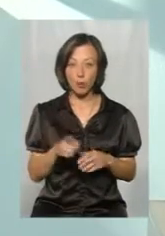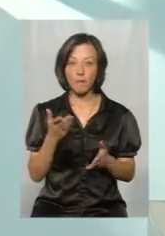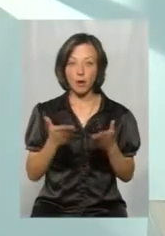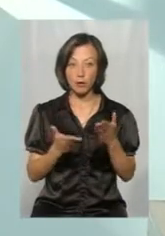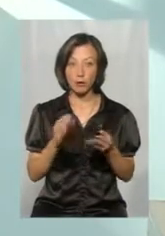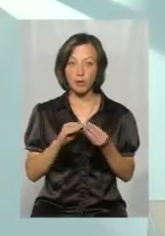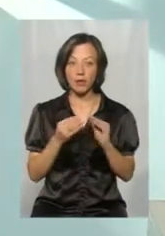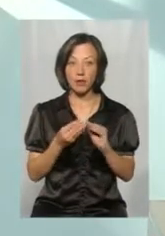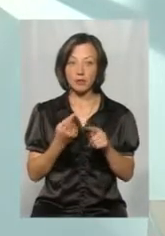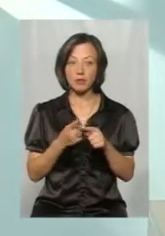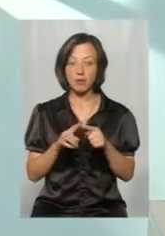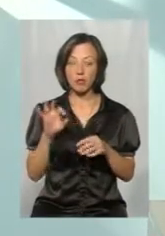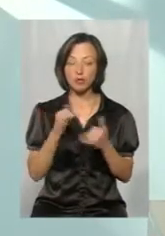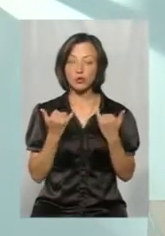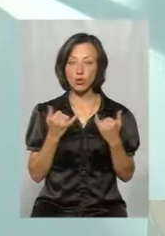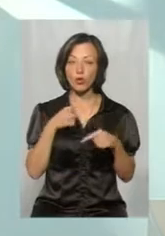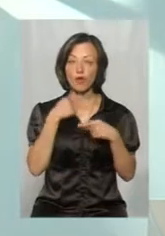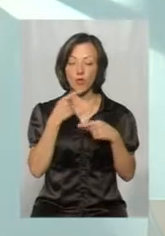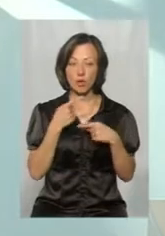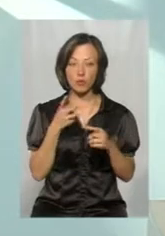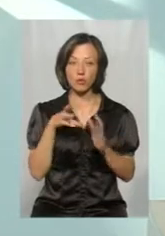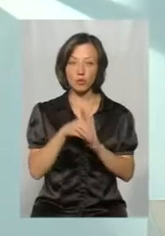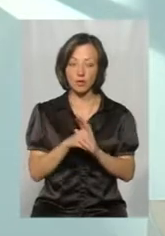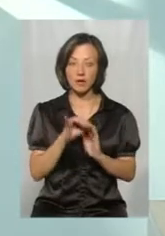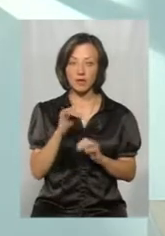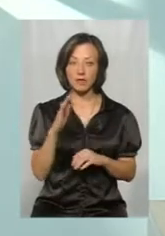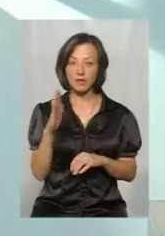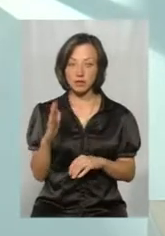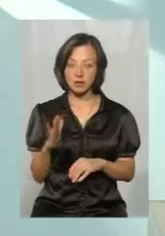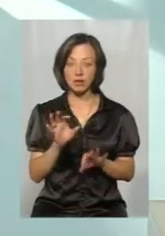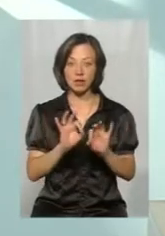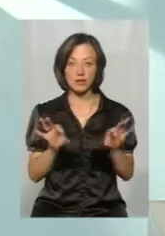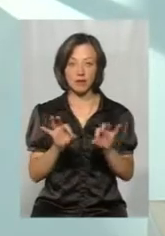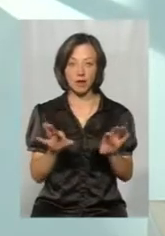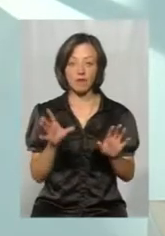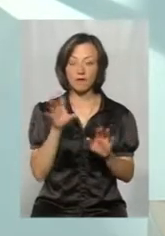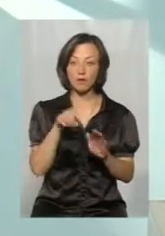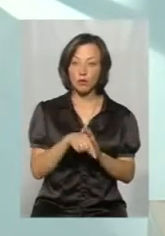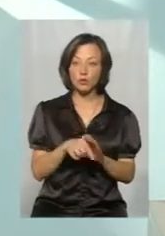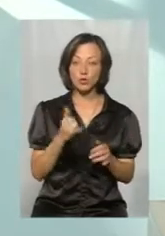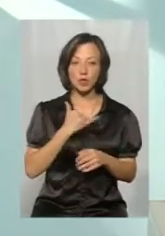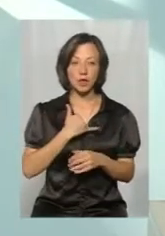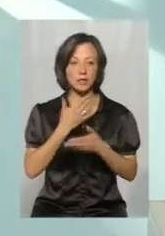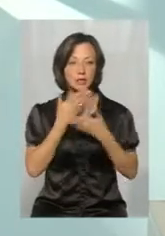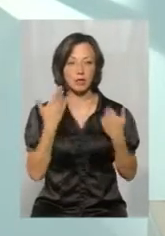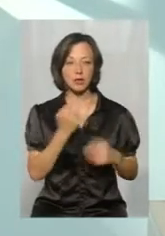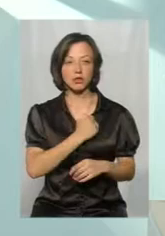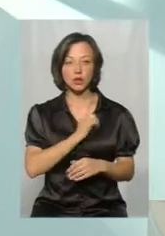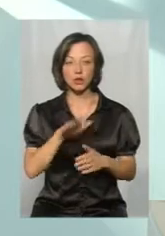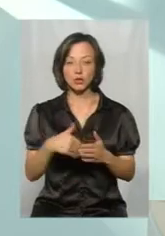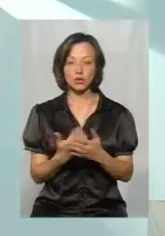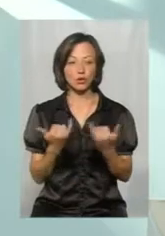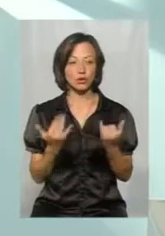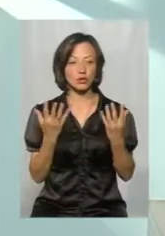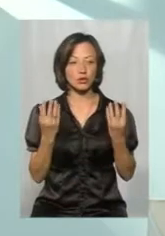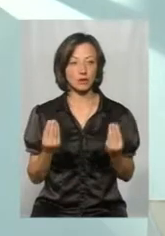мабуть, що проблеми ці, про які ми сьогодні говоримо, і в тому числі Івана Сергійович називає, в тому, що в нас немає, на жаль, до сьогоднішнього